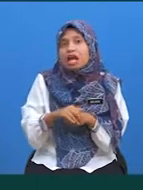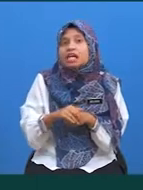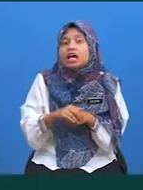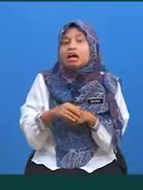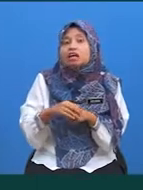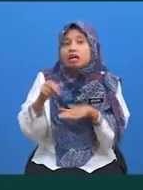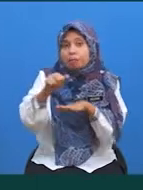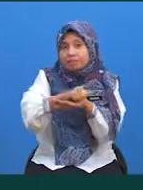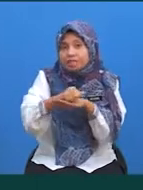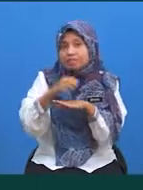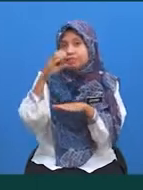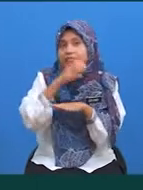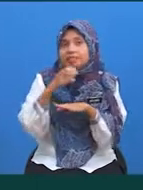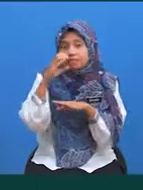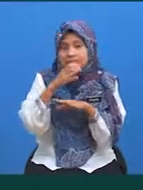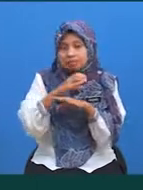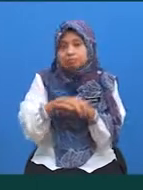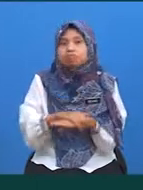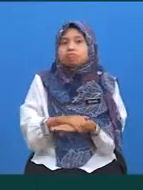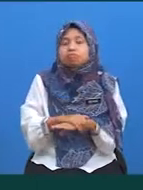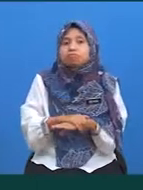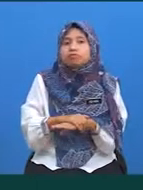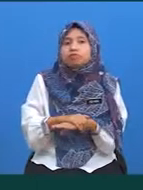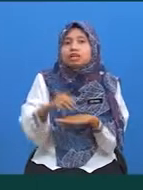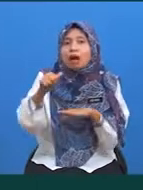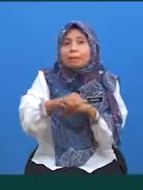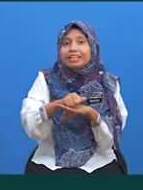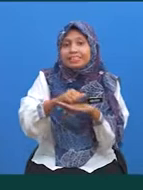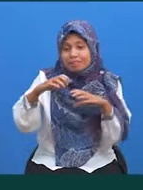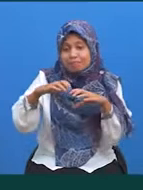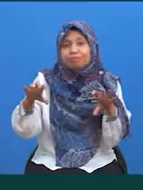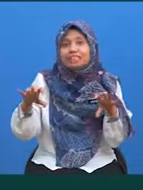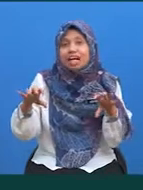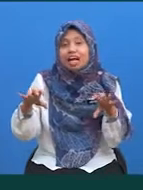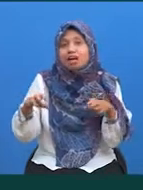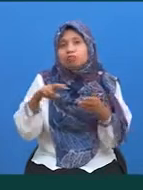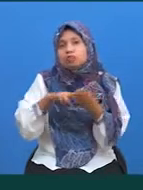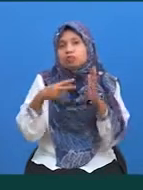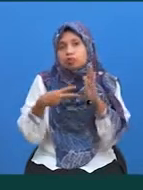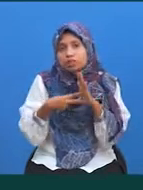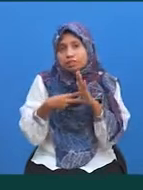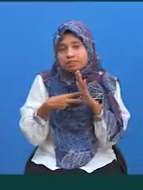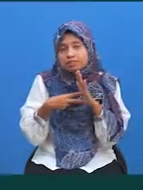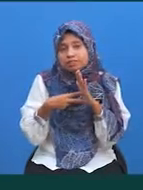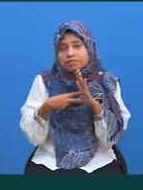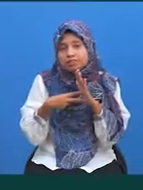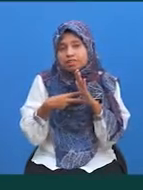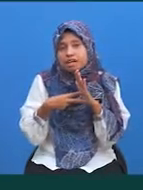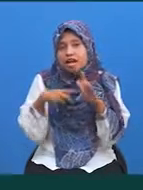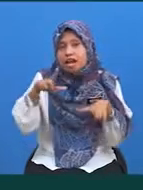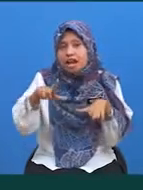cari bagi soalan ini melibatkan aplikasi pecah Maksudnya apa? Maksudnya,